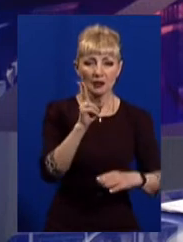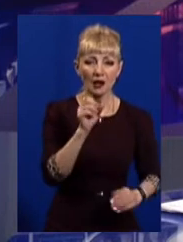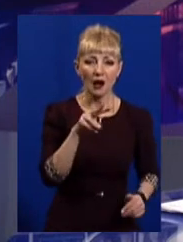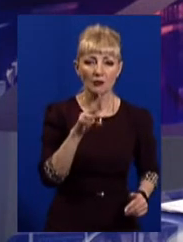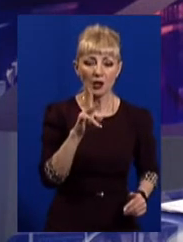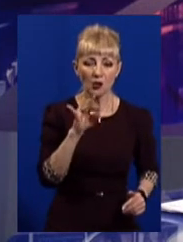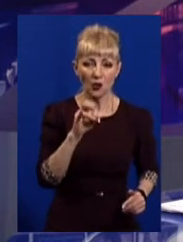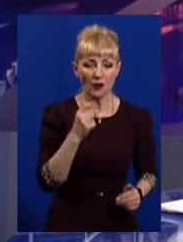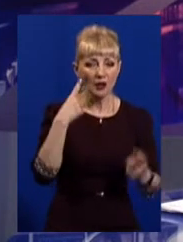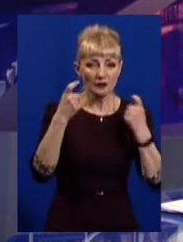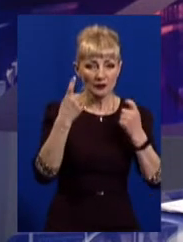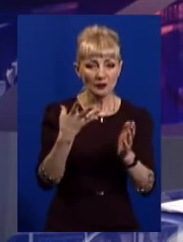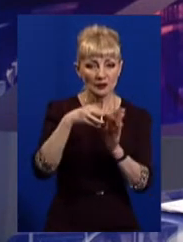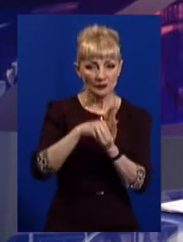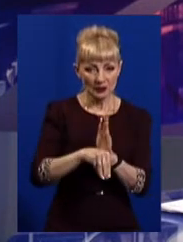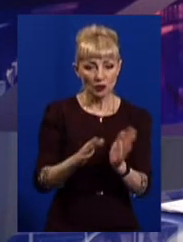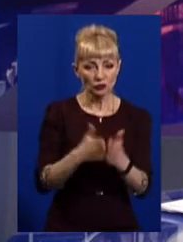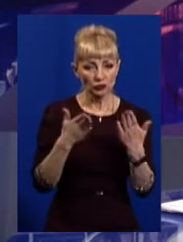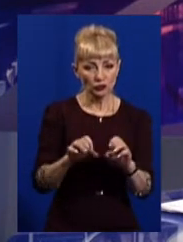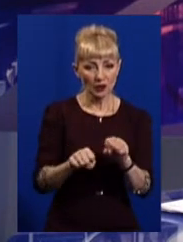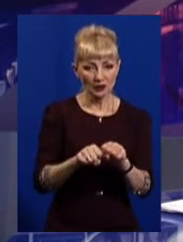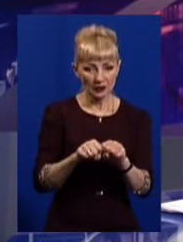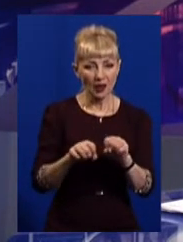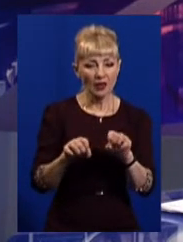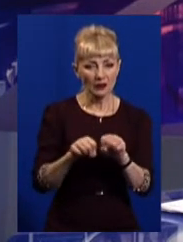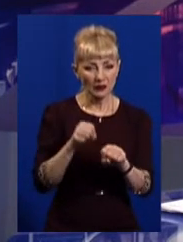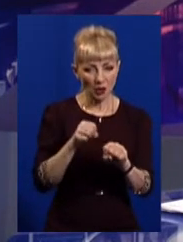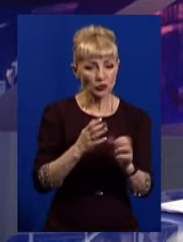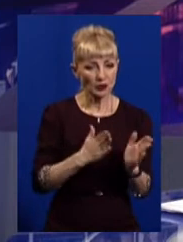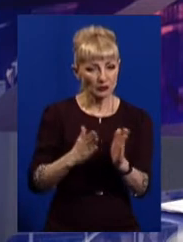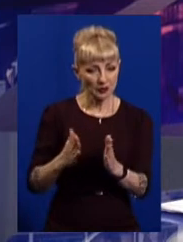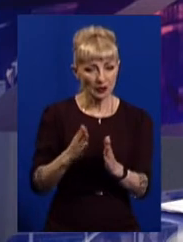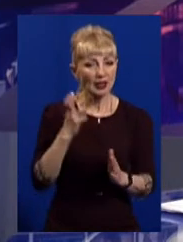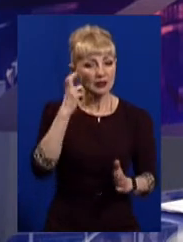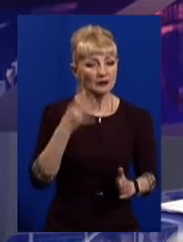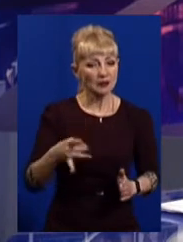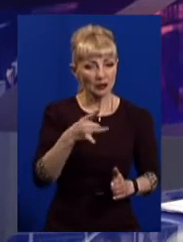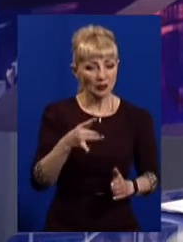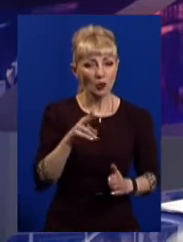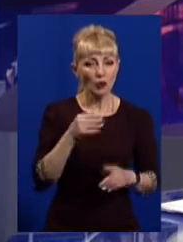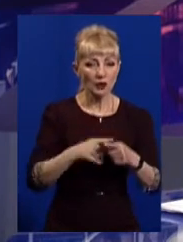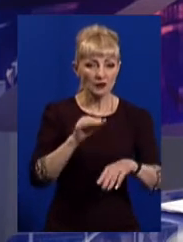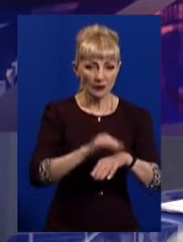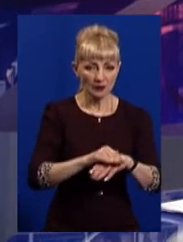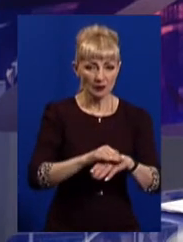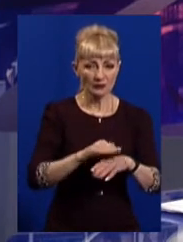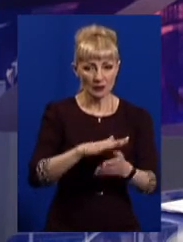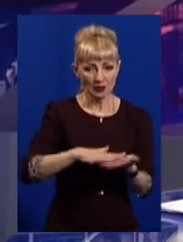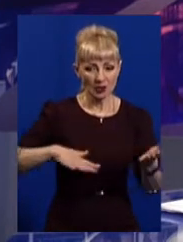інформацію винесли до журналу правопорушень київського відділку. Нині за цими фактами проводиться перевірка.